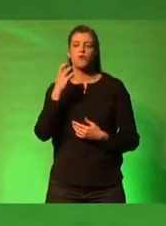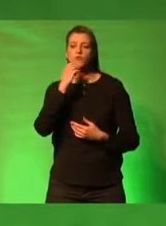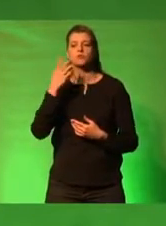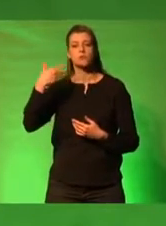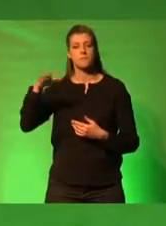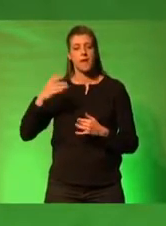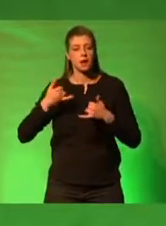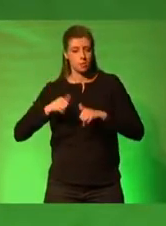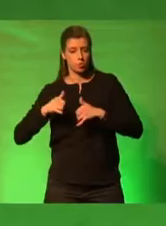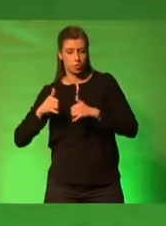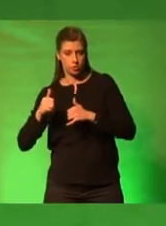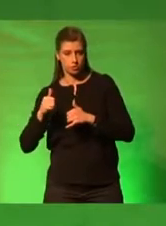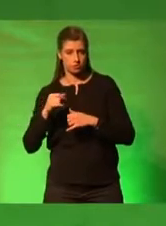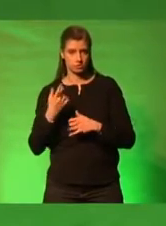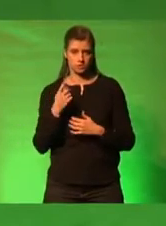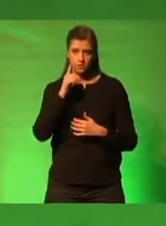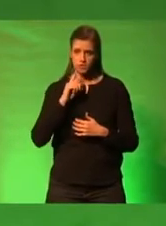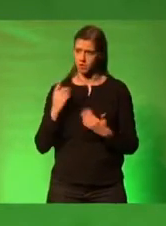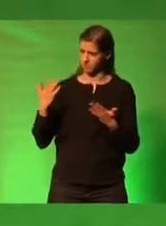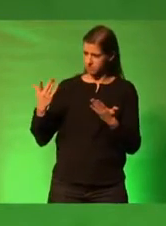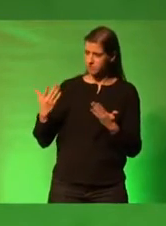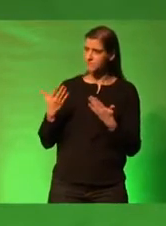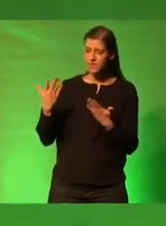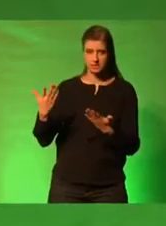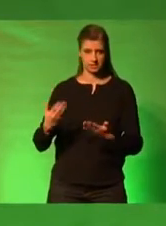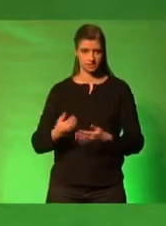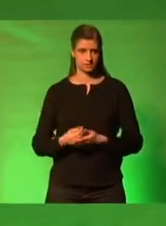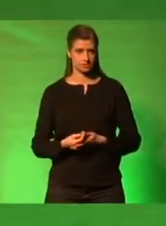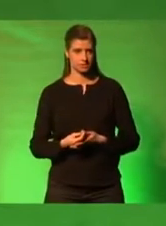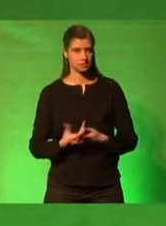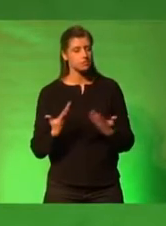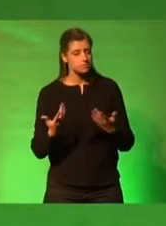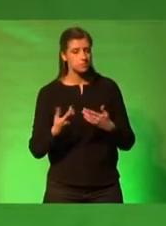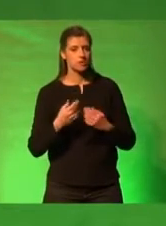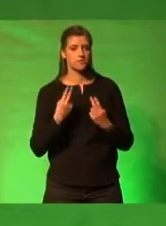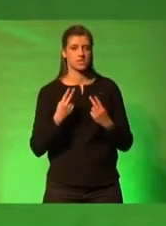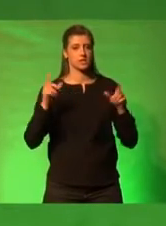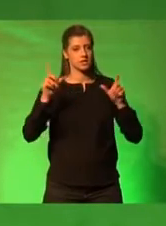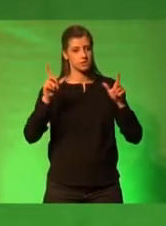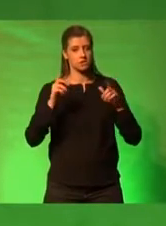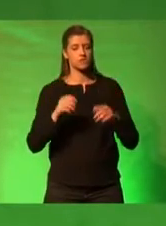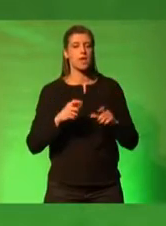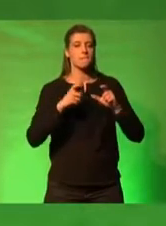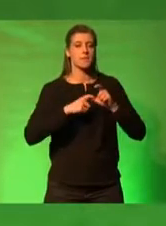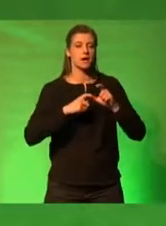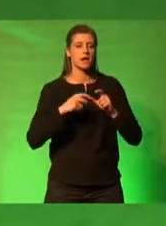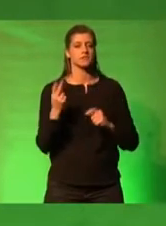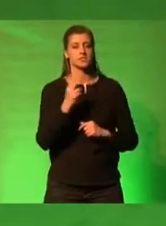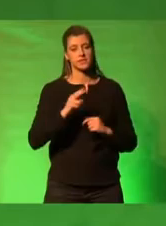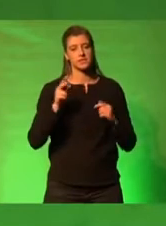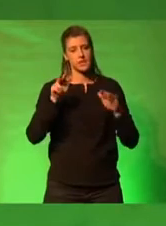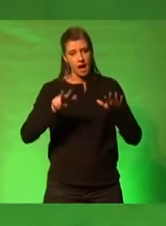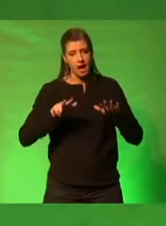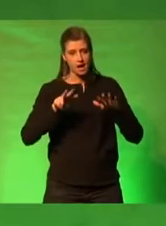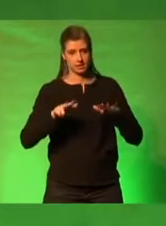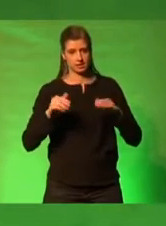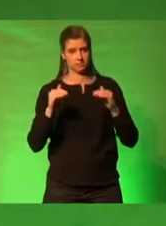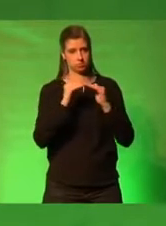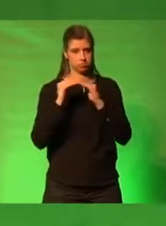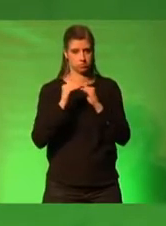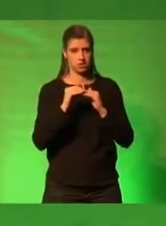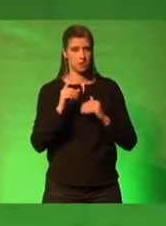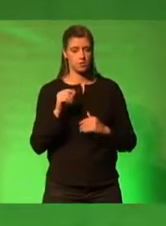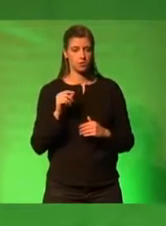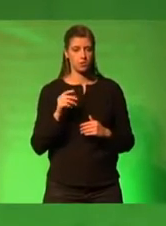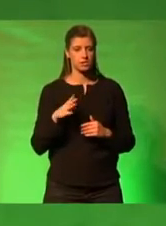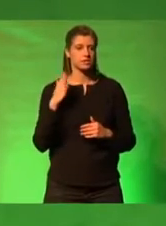ist kein Genderwahn. Dass wir als Gesellschaft einen Konsens zu Paragraf 218 haben, das ist nicht Gendergaga.